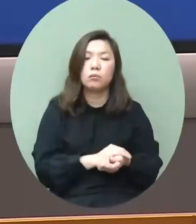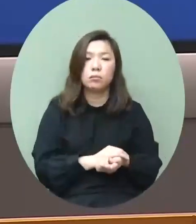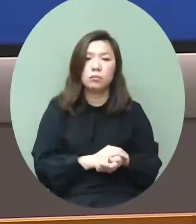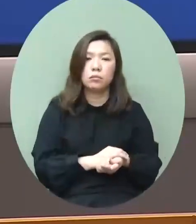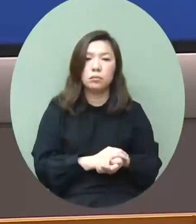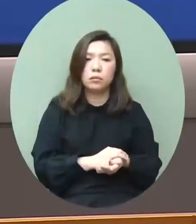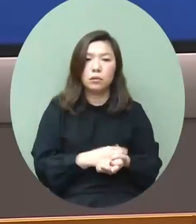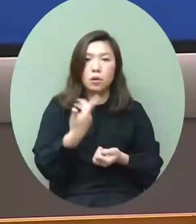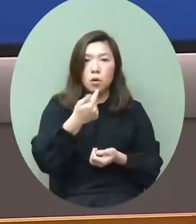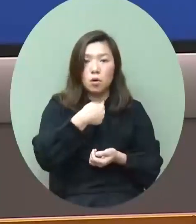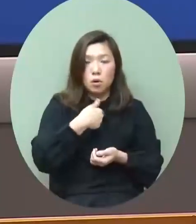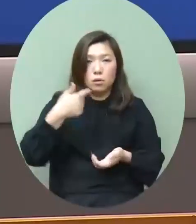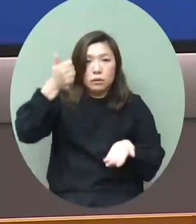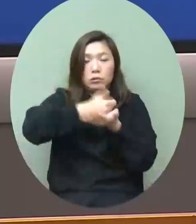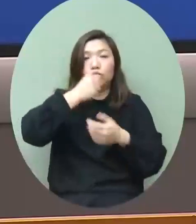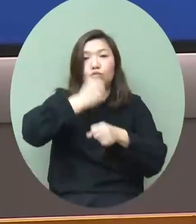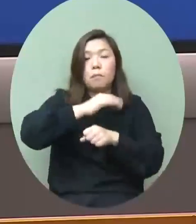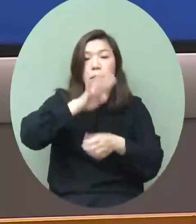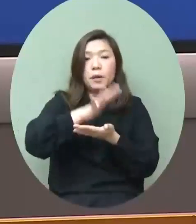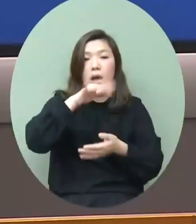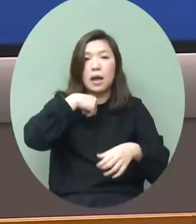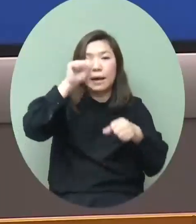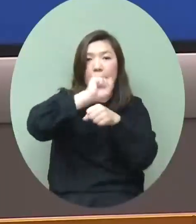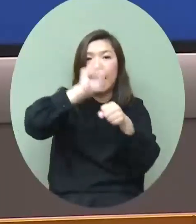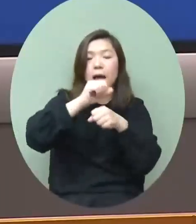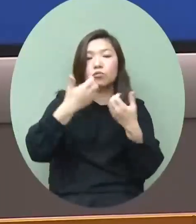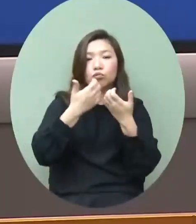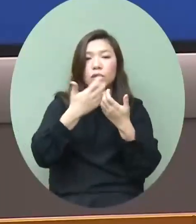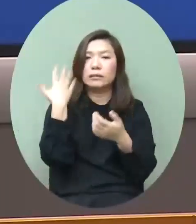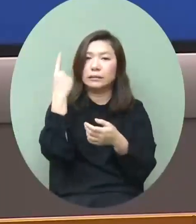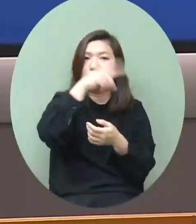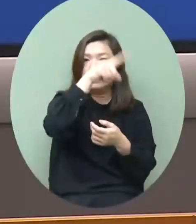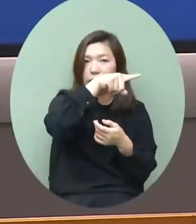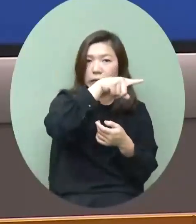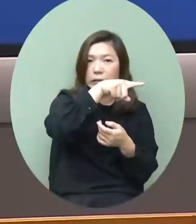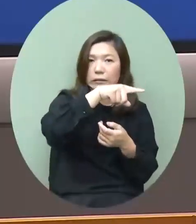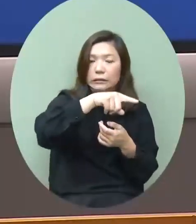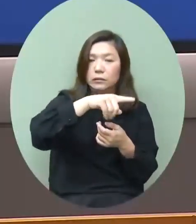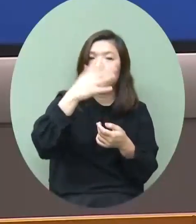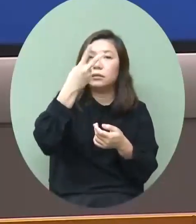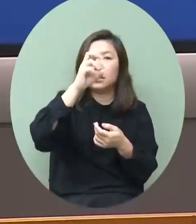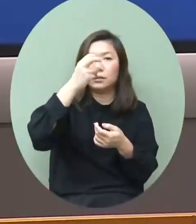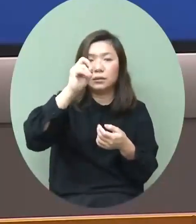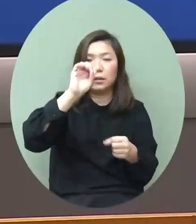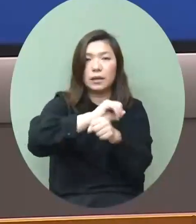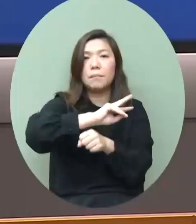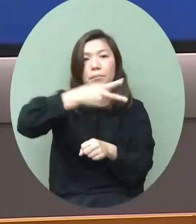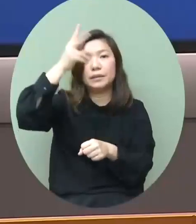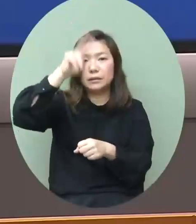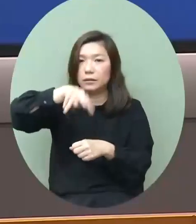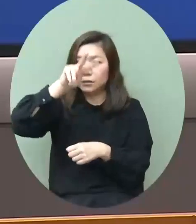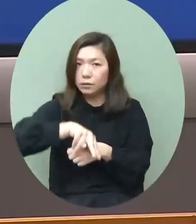我在任內先後增加了兩次它的配額由1,000在2020年增加到2,